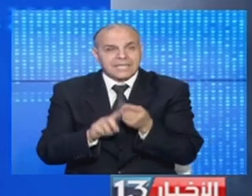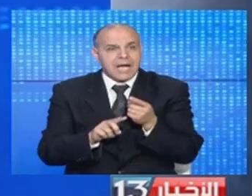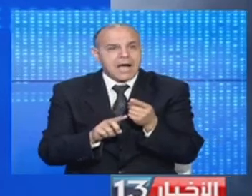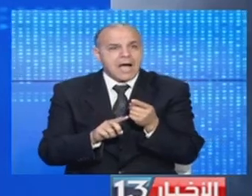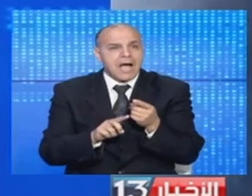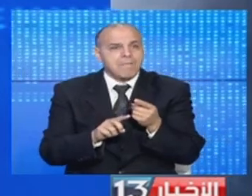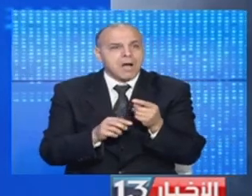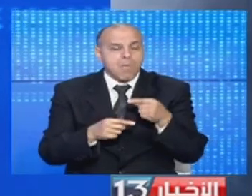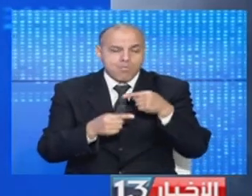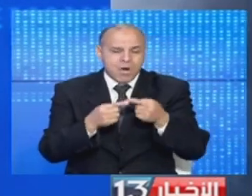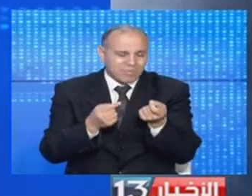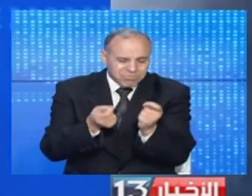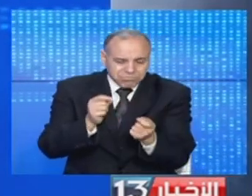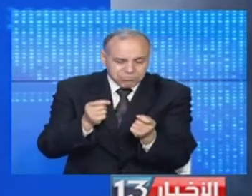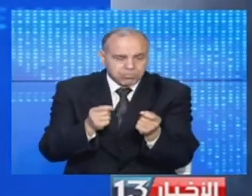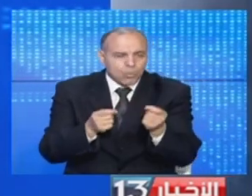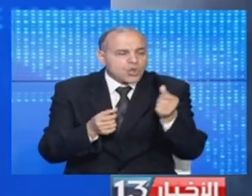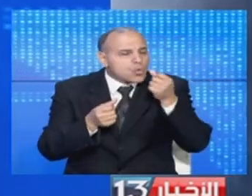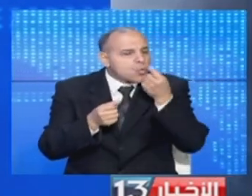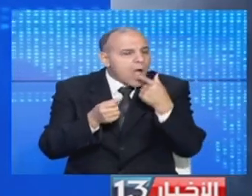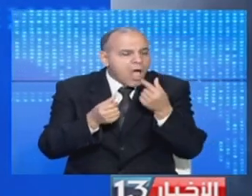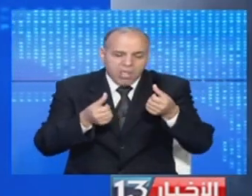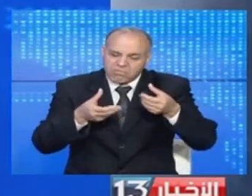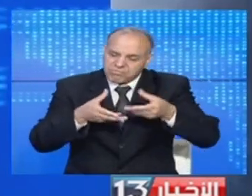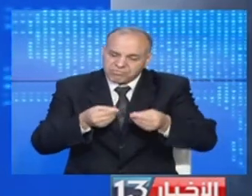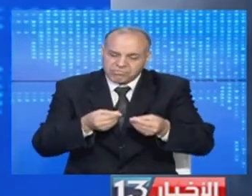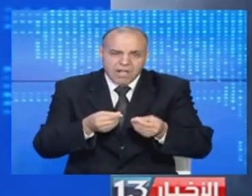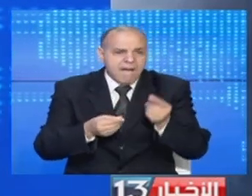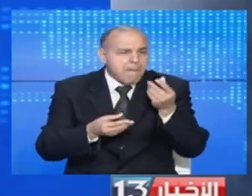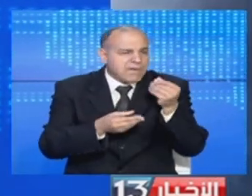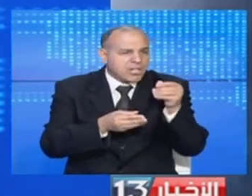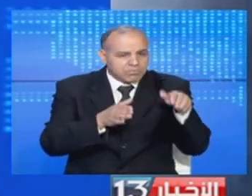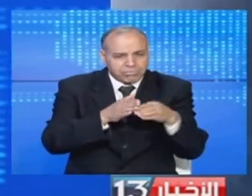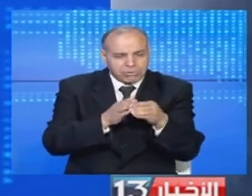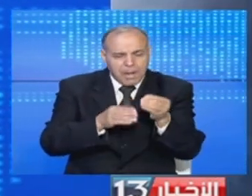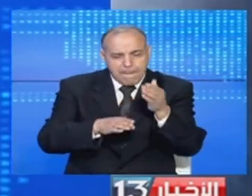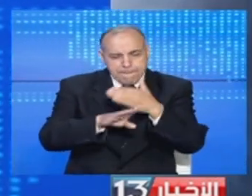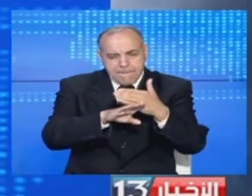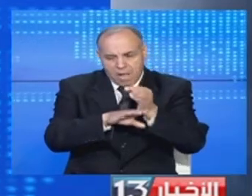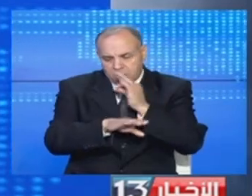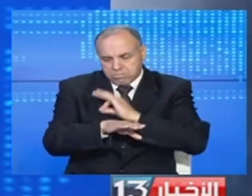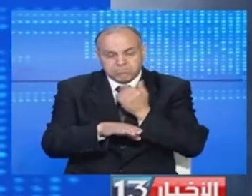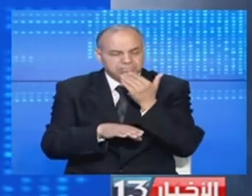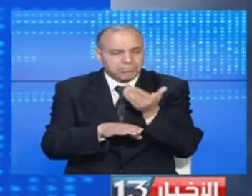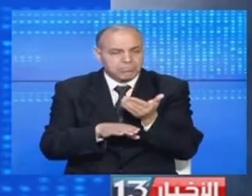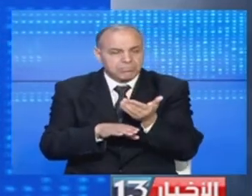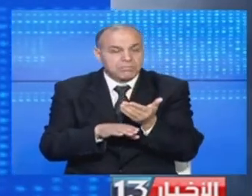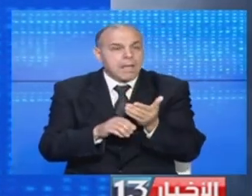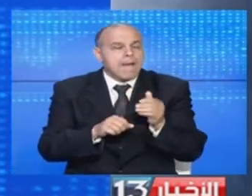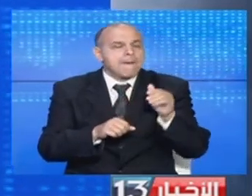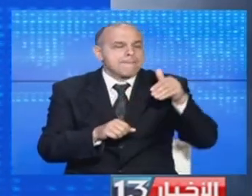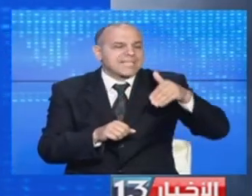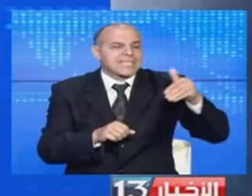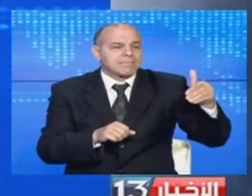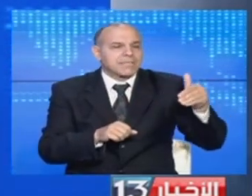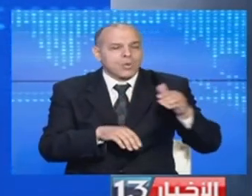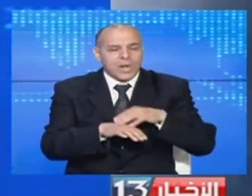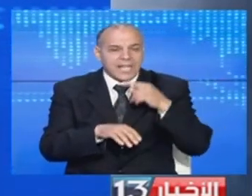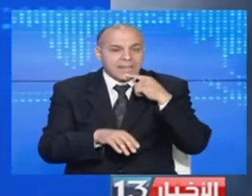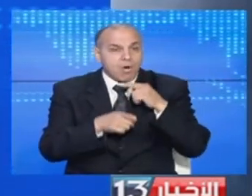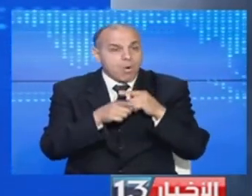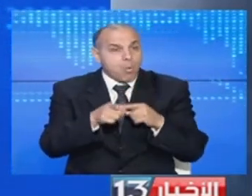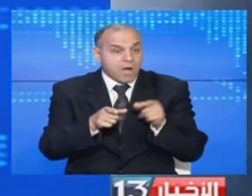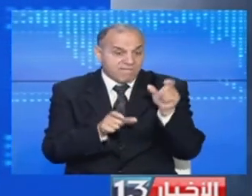النقص الفادح للبذول والأسمدة واحتكارها من قبل المسالك الموازية فلحوا منزلة من ولاية نابل